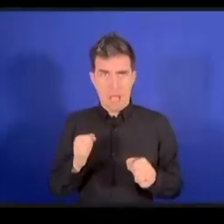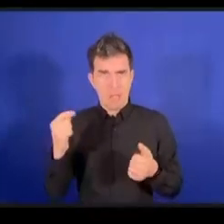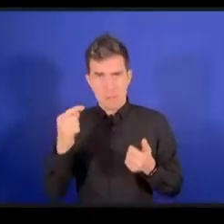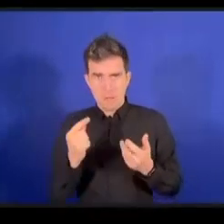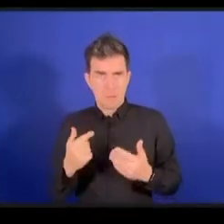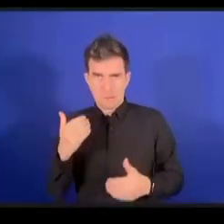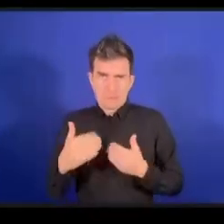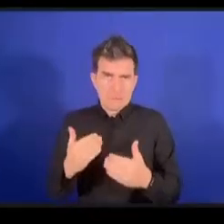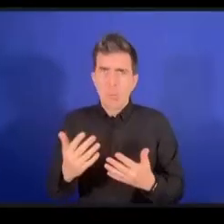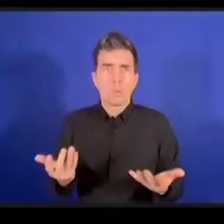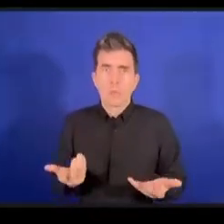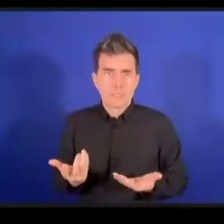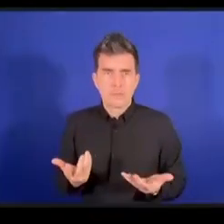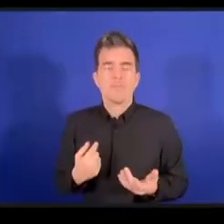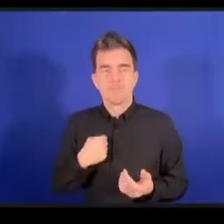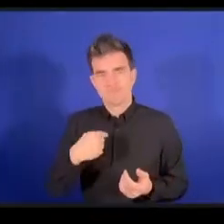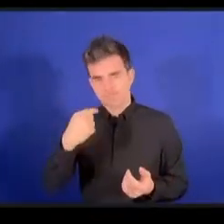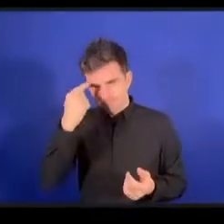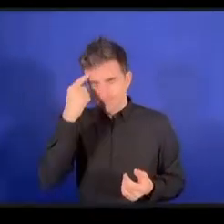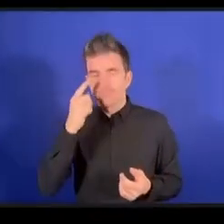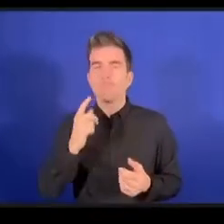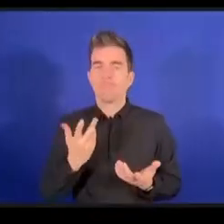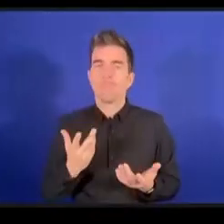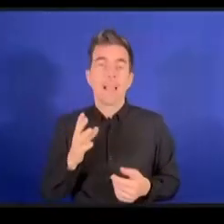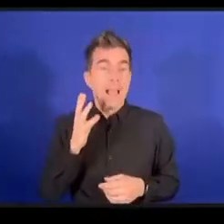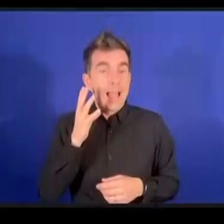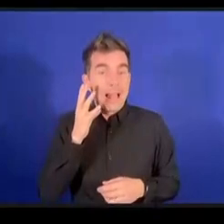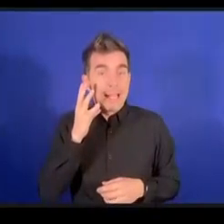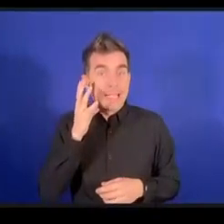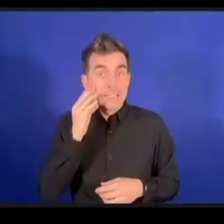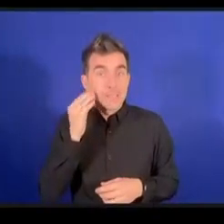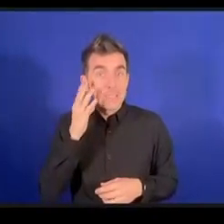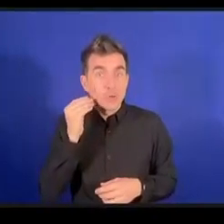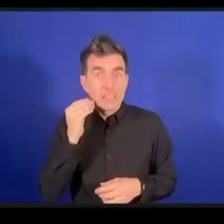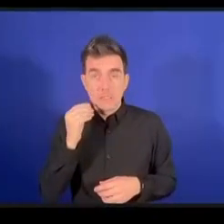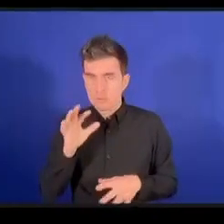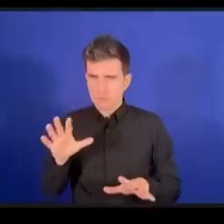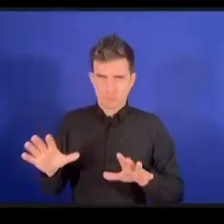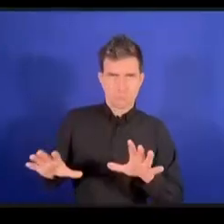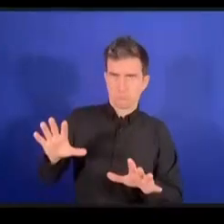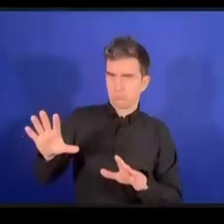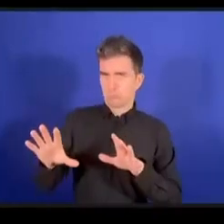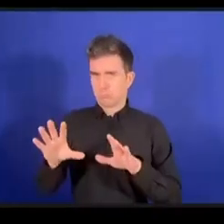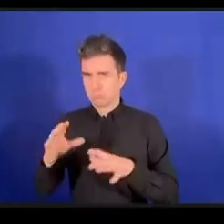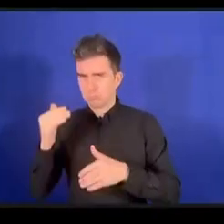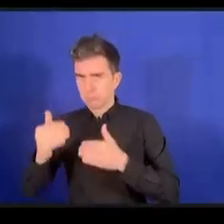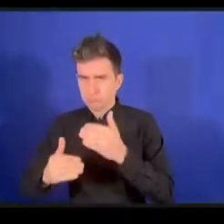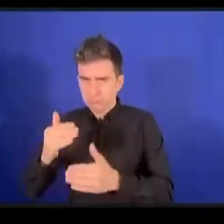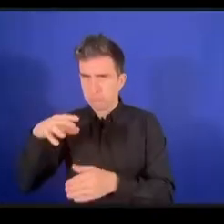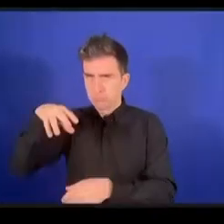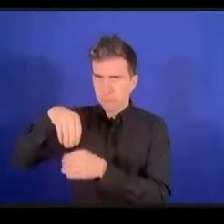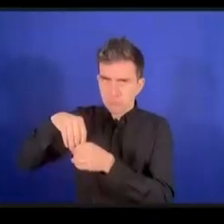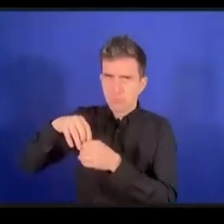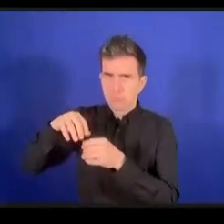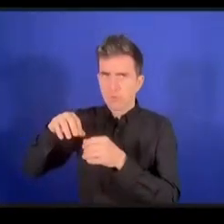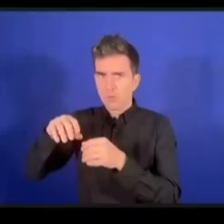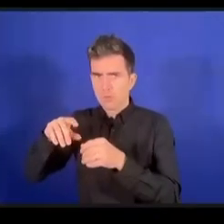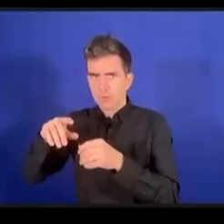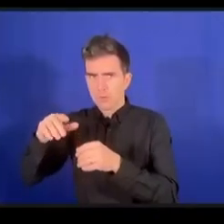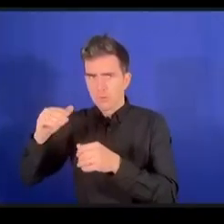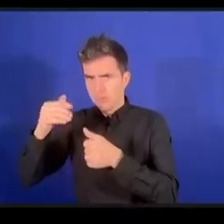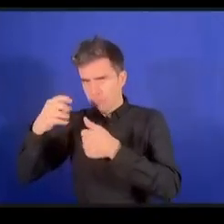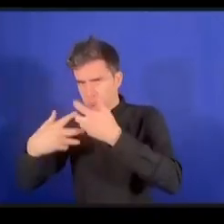الأشرار وتوقفهم مع الذكاء الاصطناعي يمكن أن نقول إنه قد